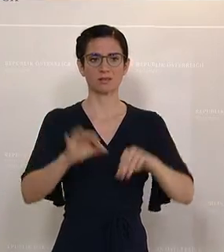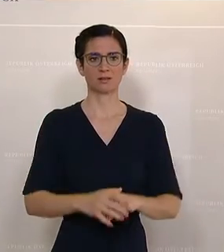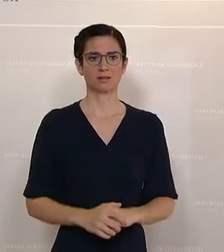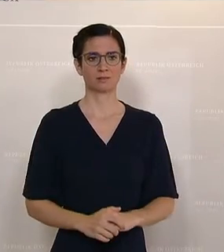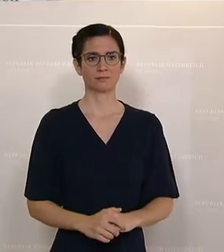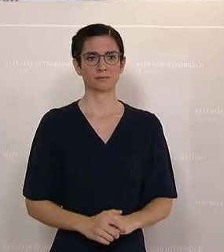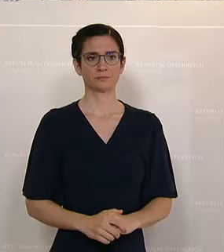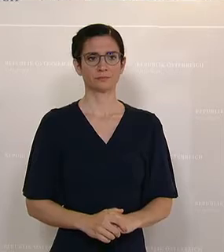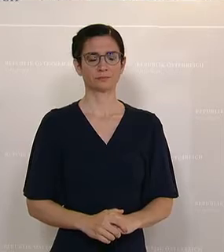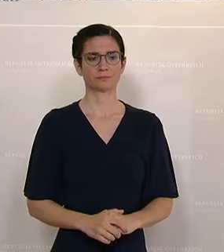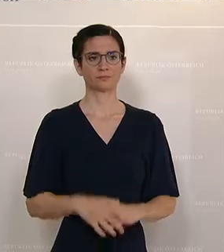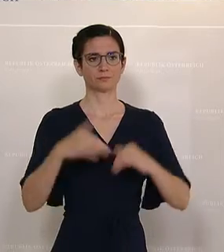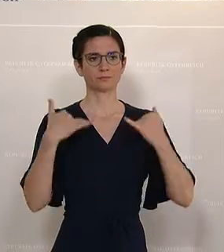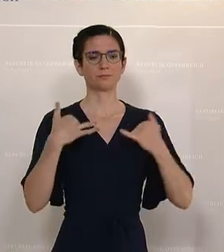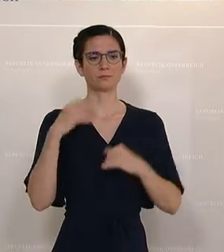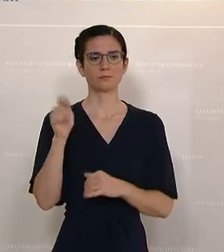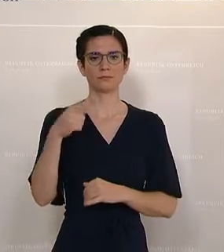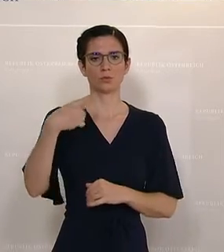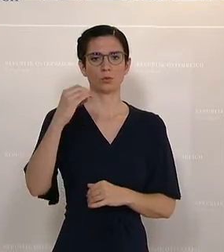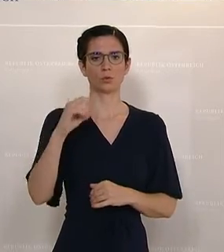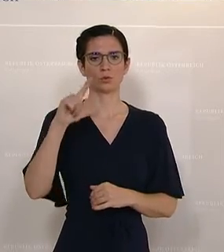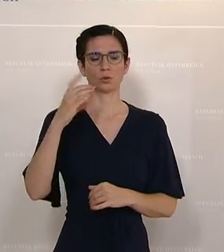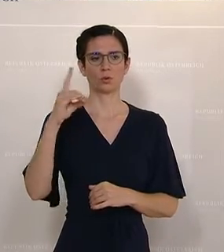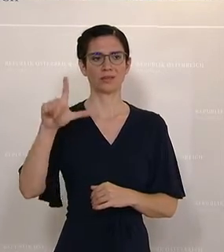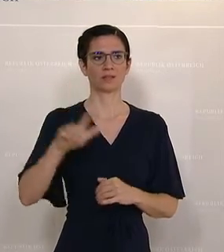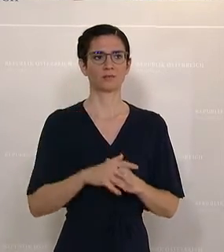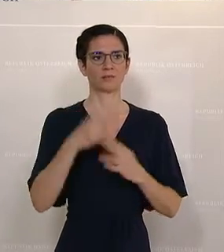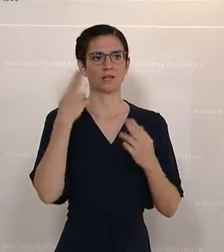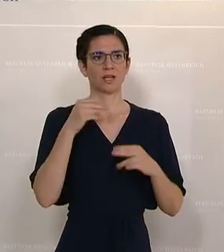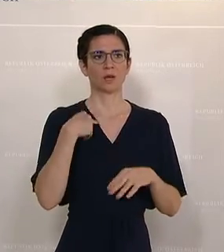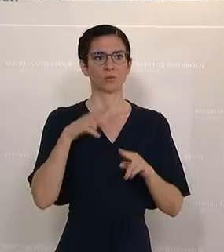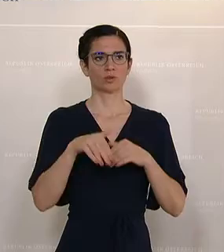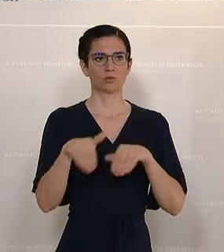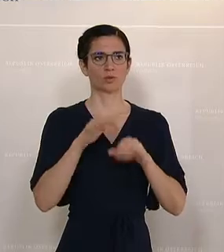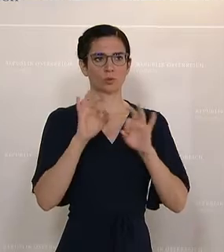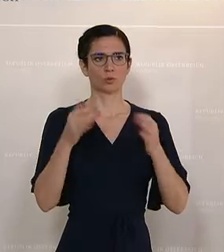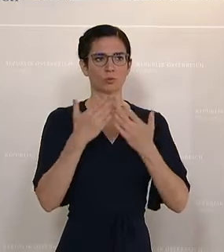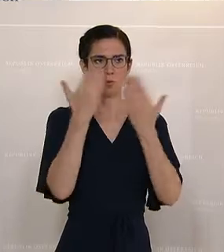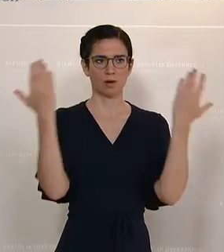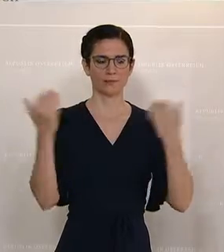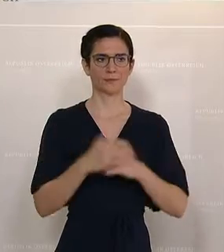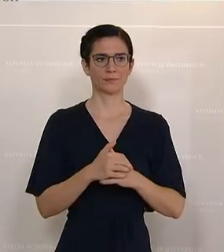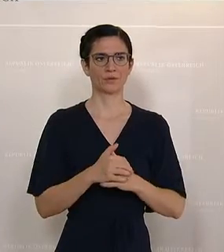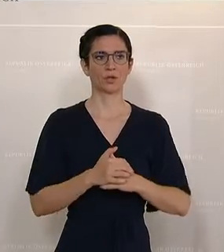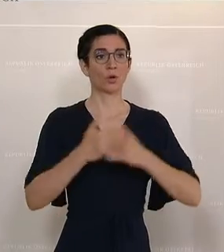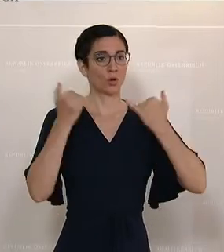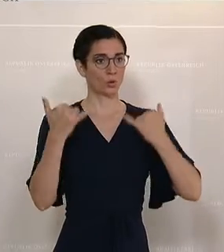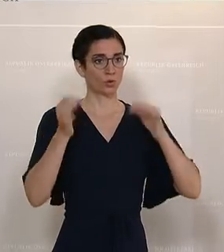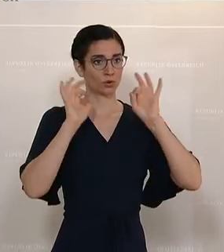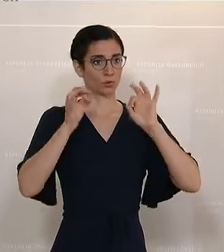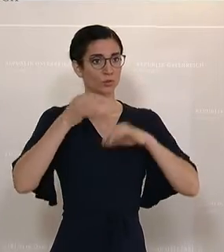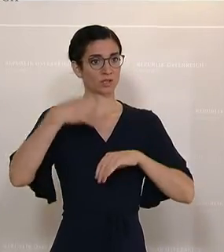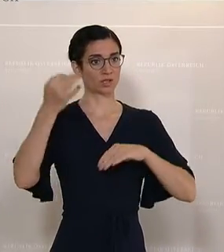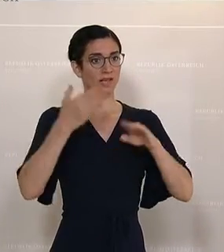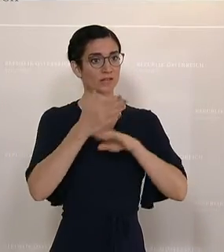Nächste Frage steht der Abgeordnete Gödel, bitte. Guten Morgen, Herr Bundesminister. Heute ist ja jedenfalls ein guter Tag für die